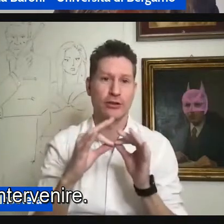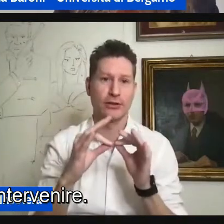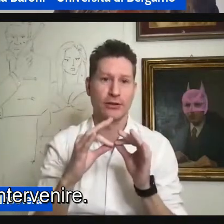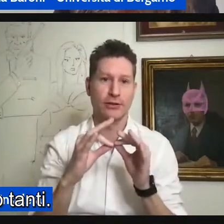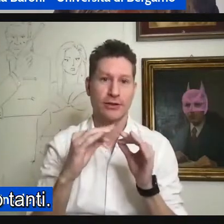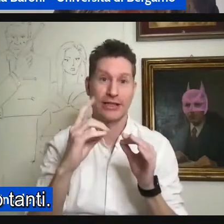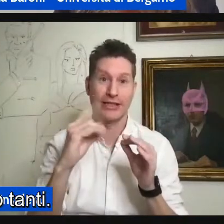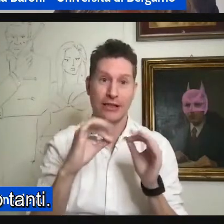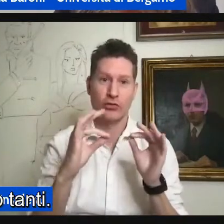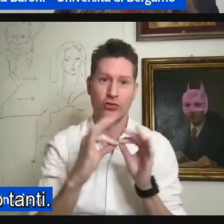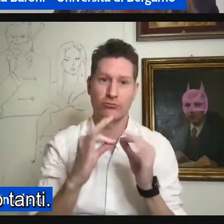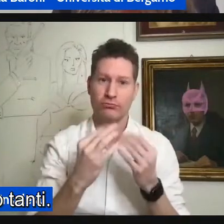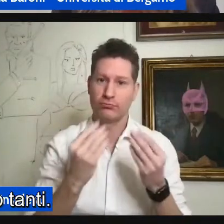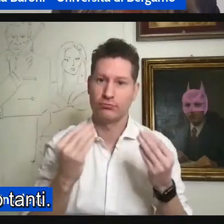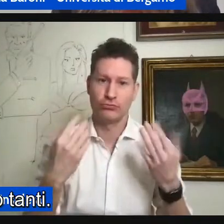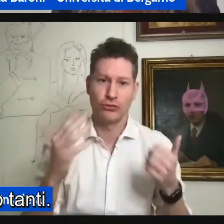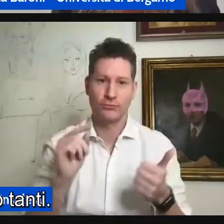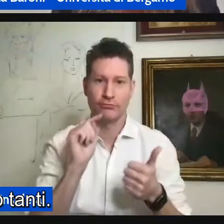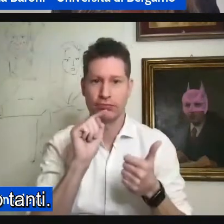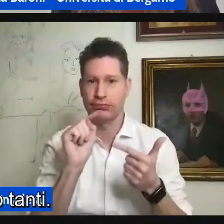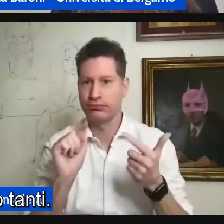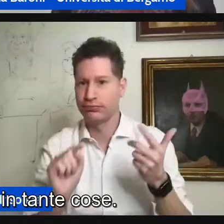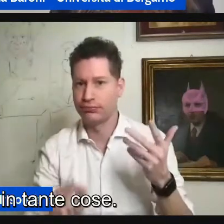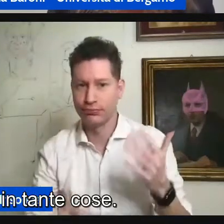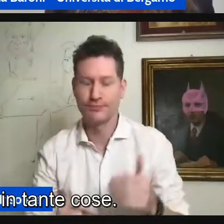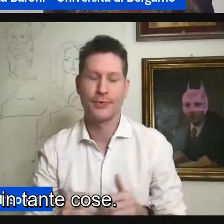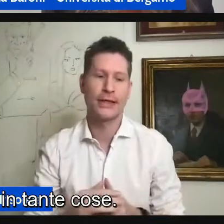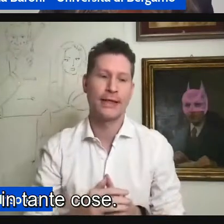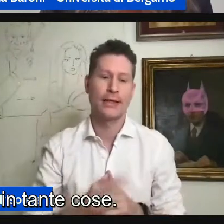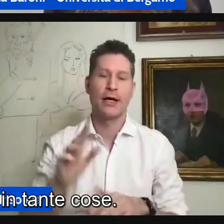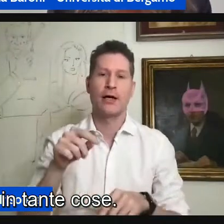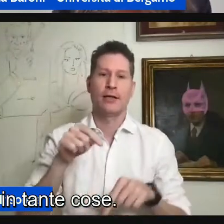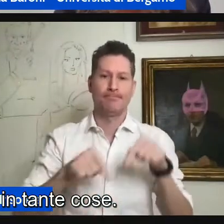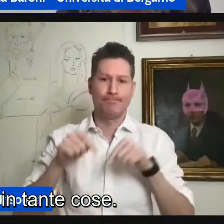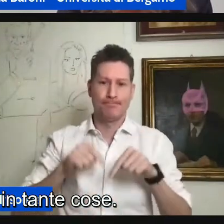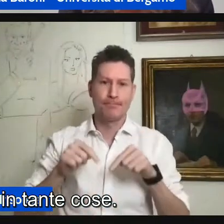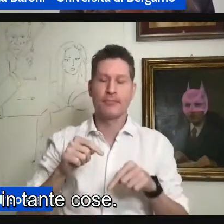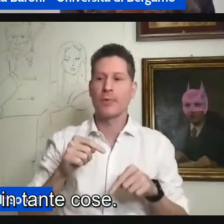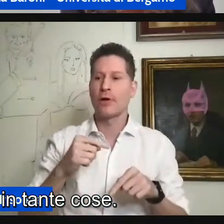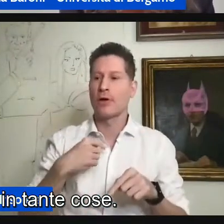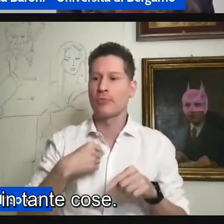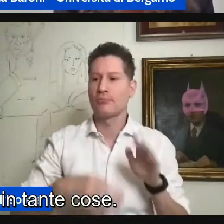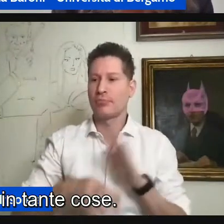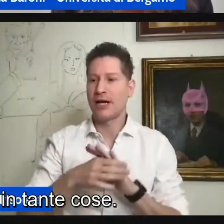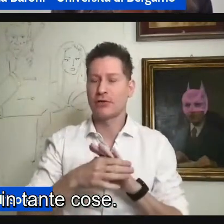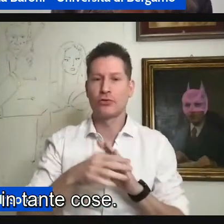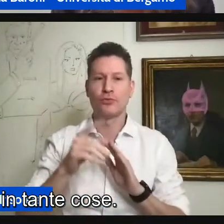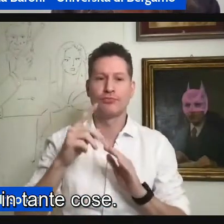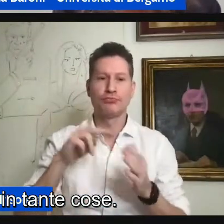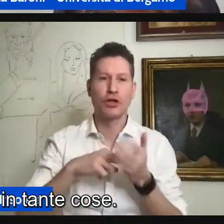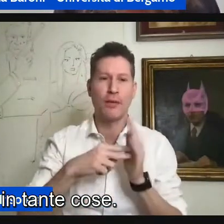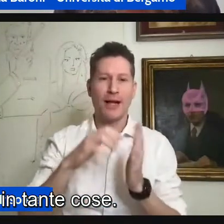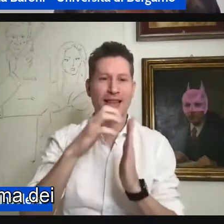e ci sono tanti mi trovo in tanto disaccordo in tante cose